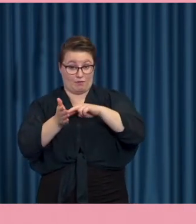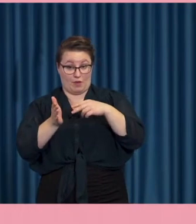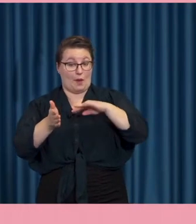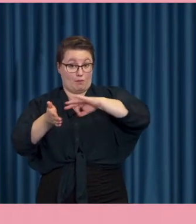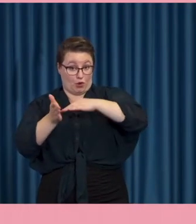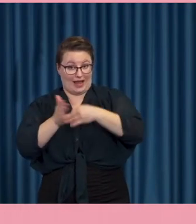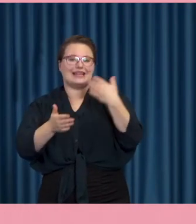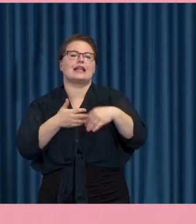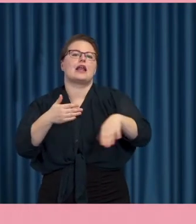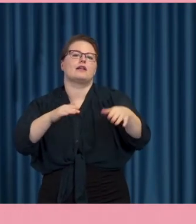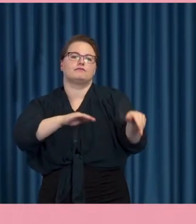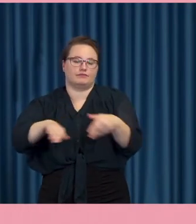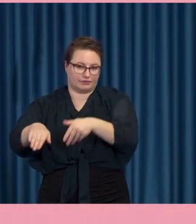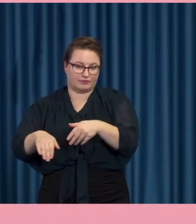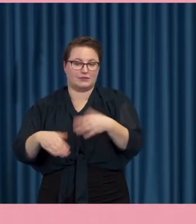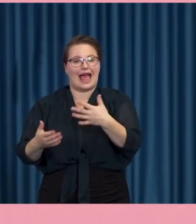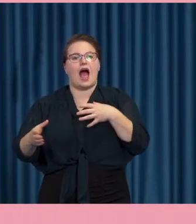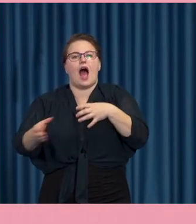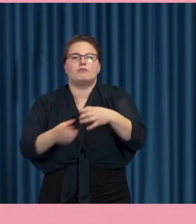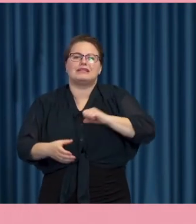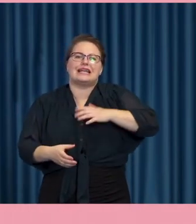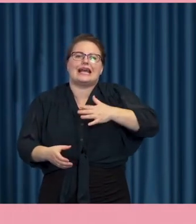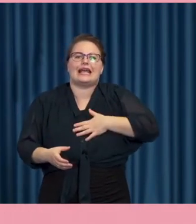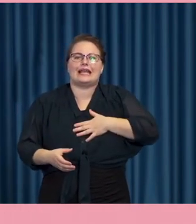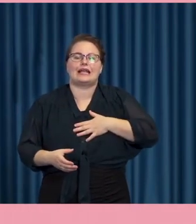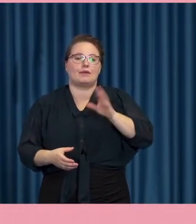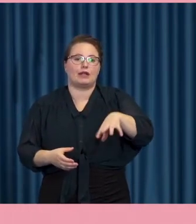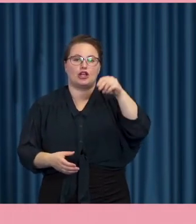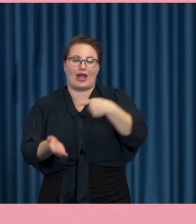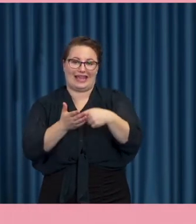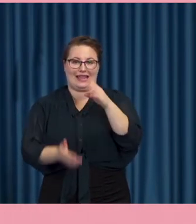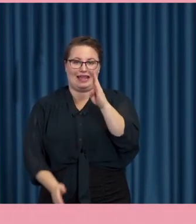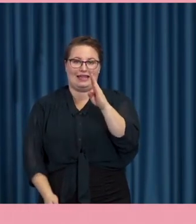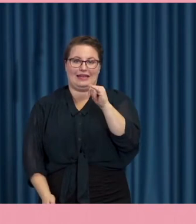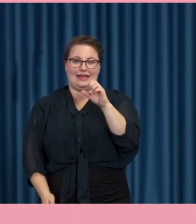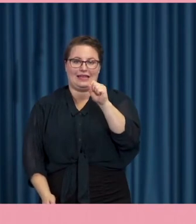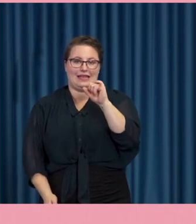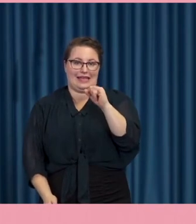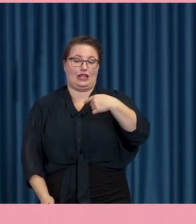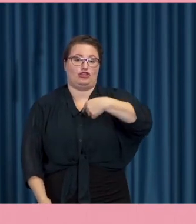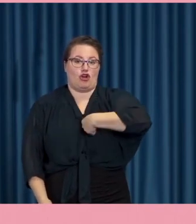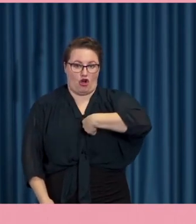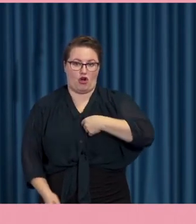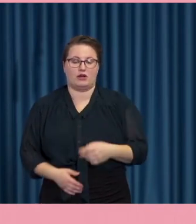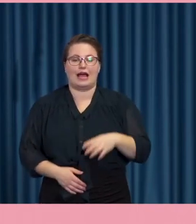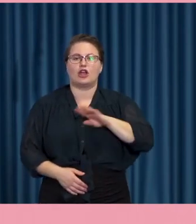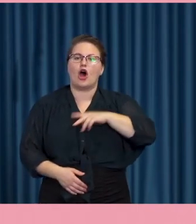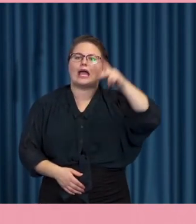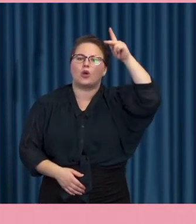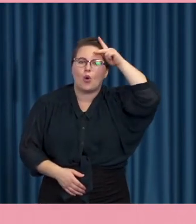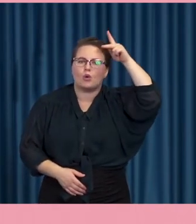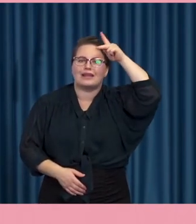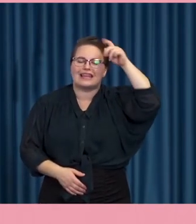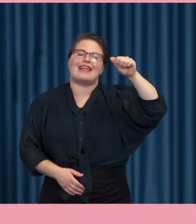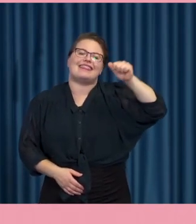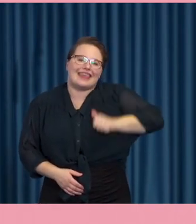handlar om en anpassad egen miljö på enheten. Att ha en kognitivt tillgänglig lärmiljö.